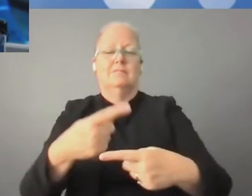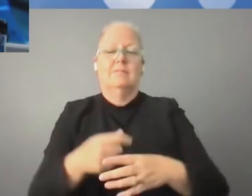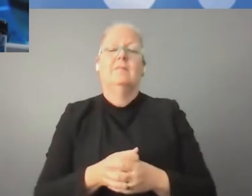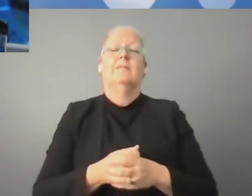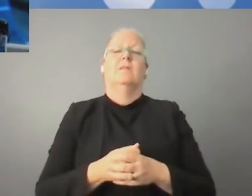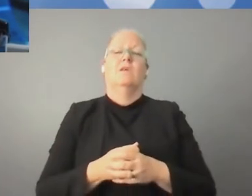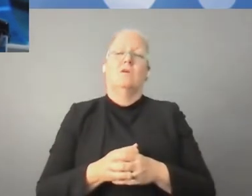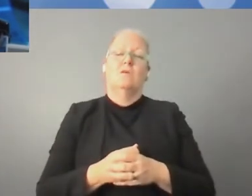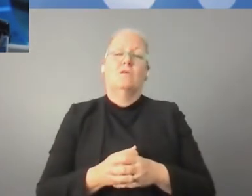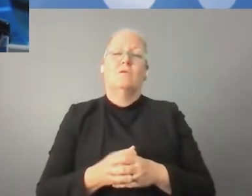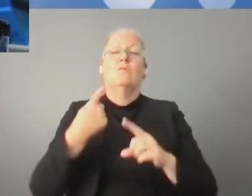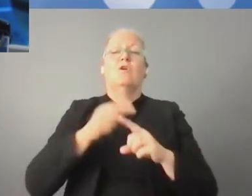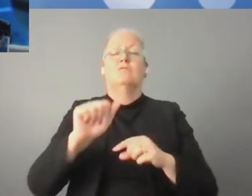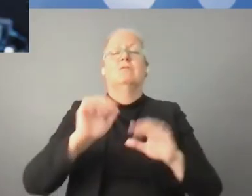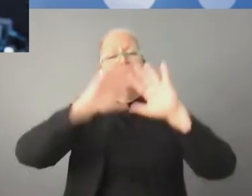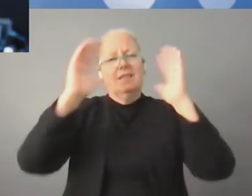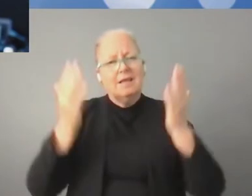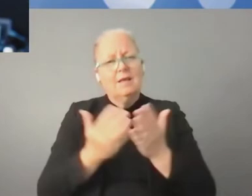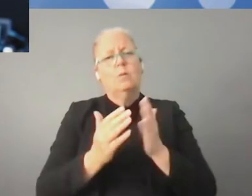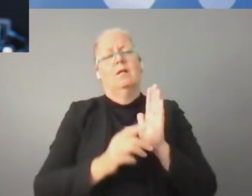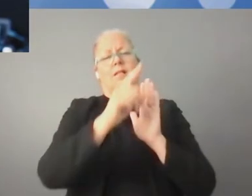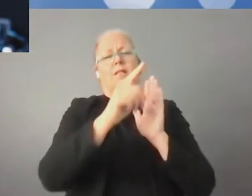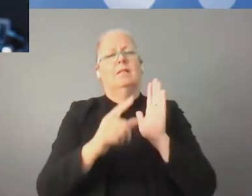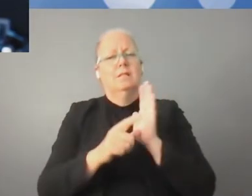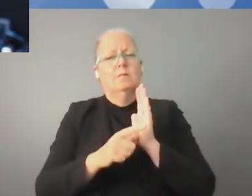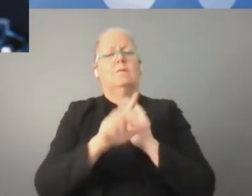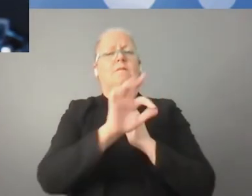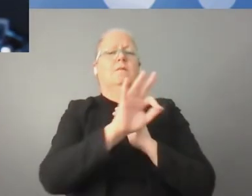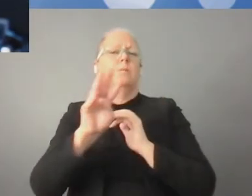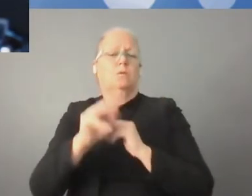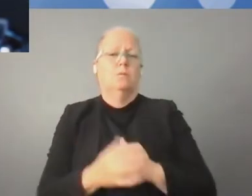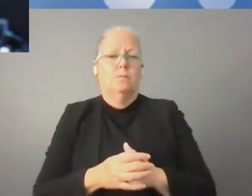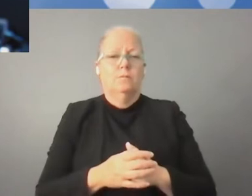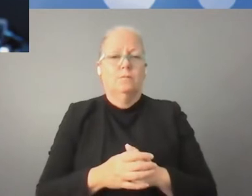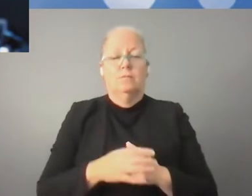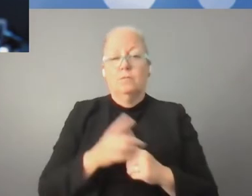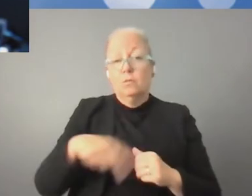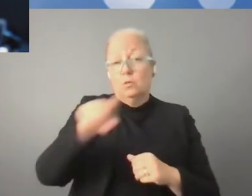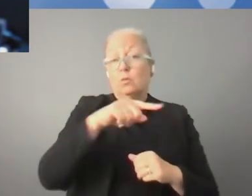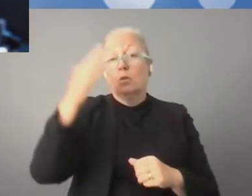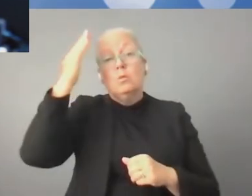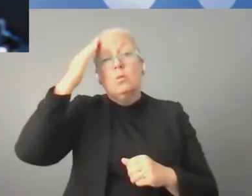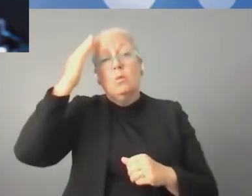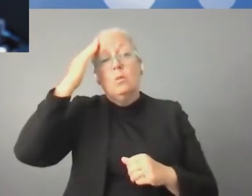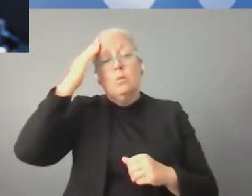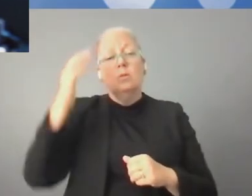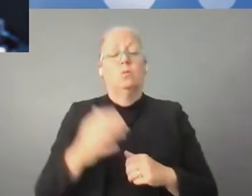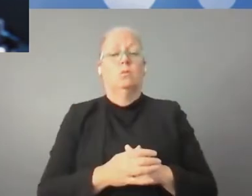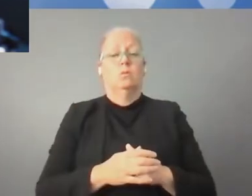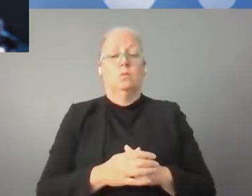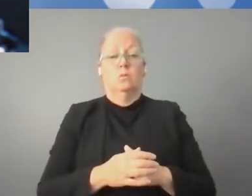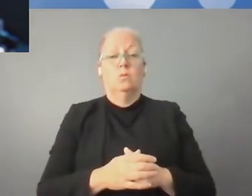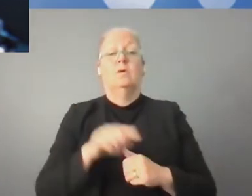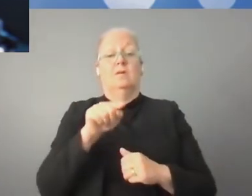ważna jest współpraca właśnie między sektorem prywatnym, a publicznym. Ważne jest także tworzenie międzynarodowych ram prawnych w tym